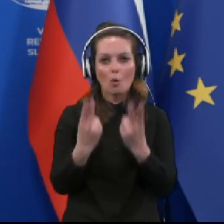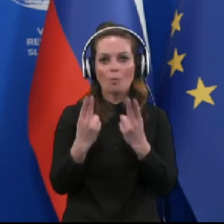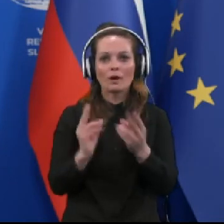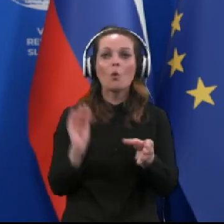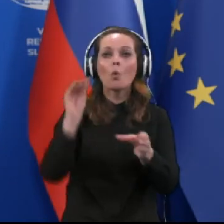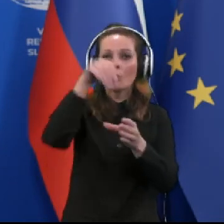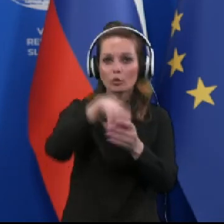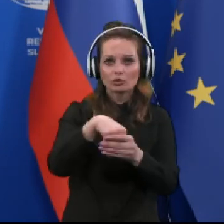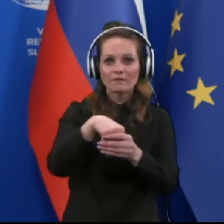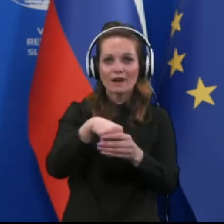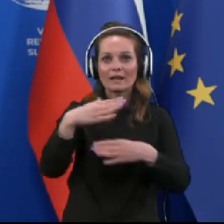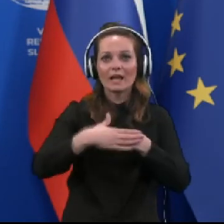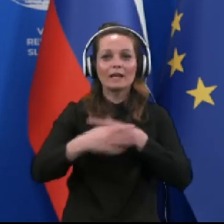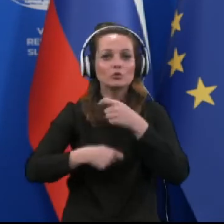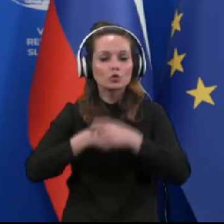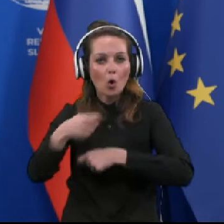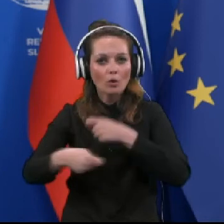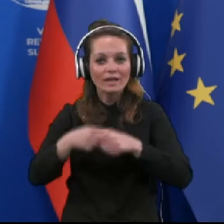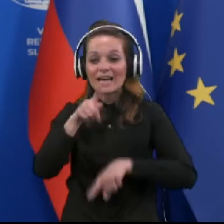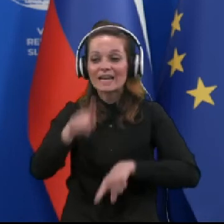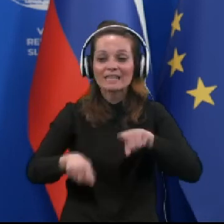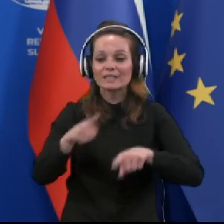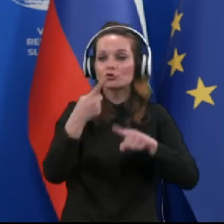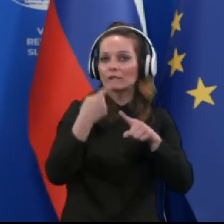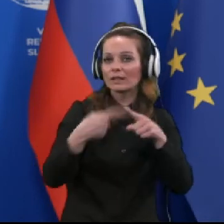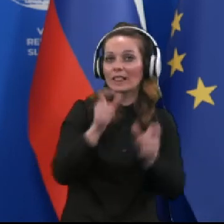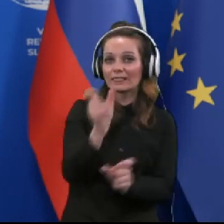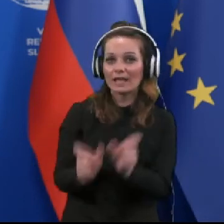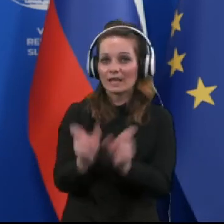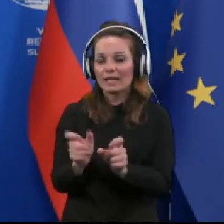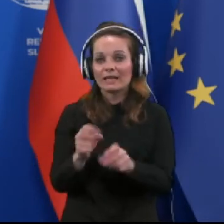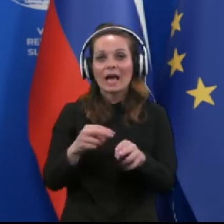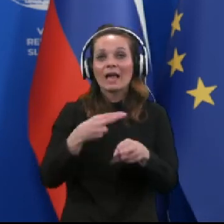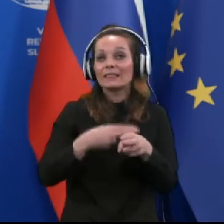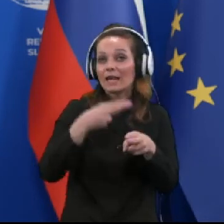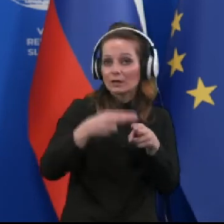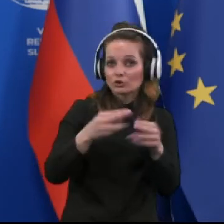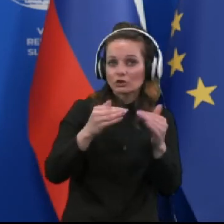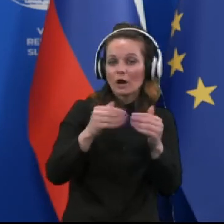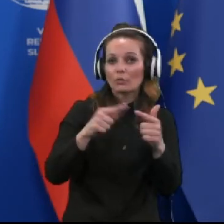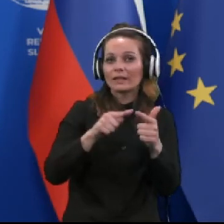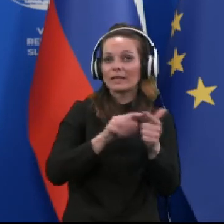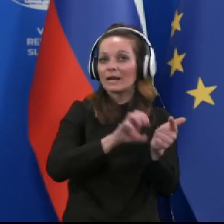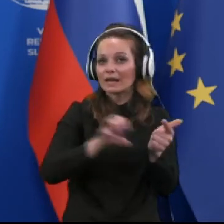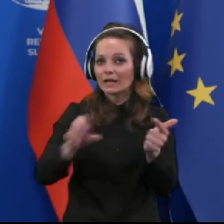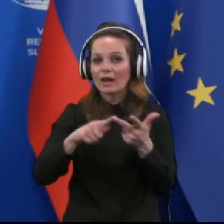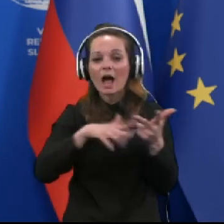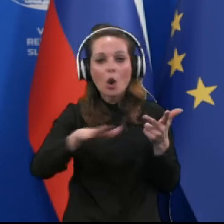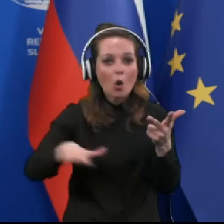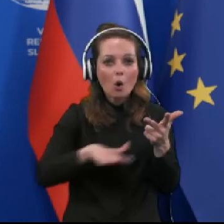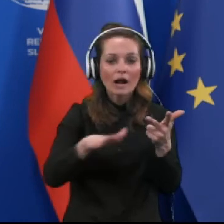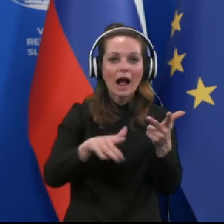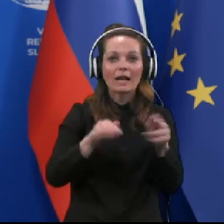vključevanje in sodelovanje različnih deležnikov na državni, regionalni, lokalni